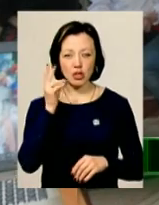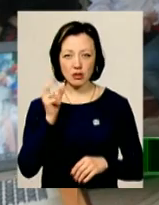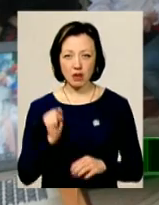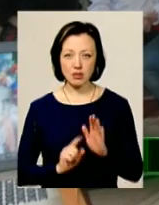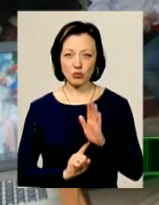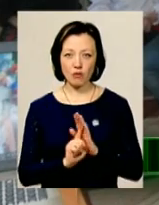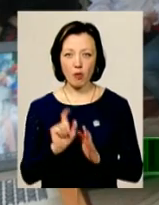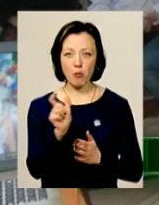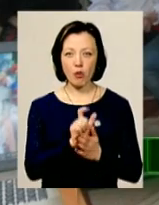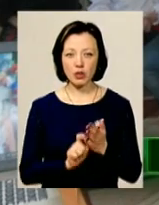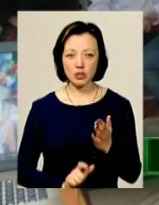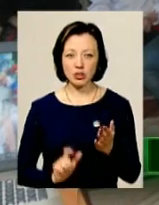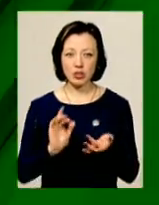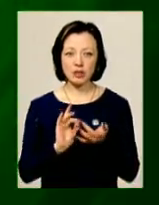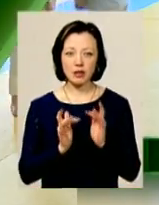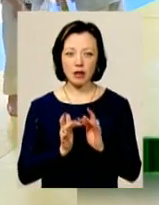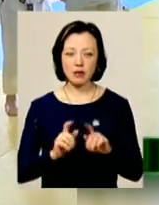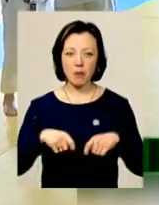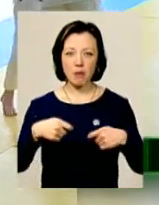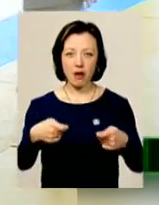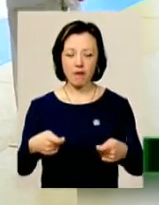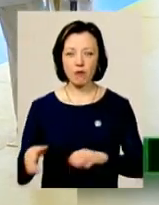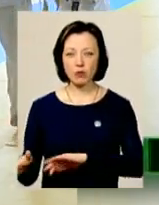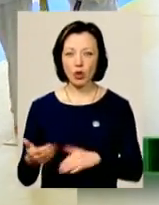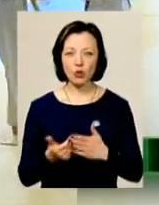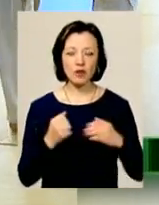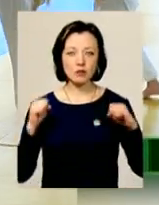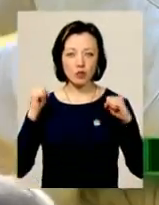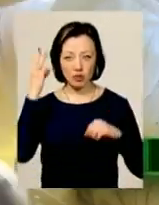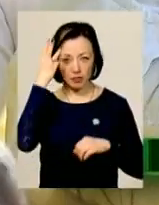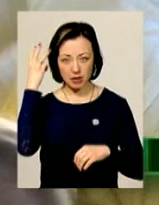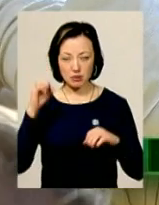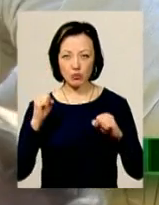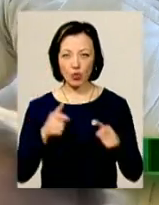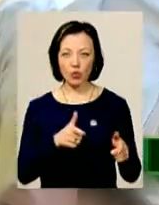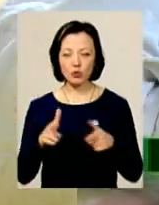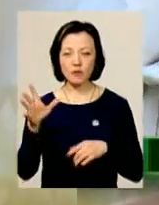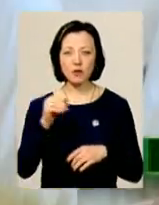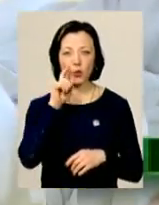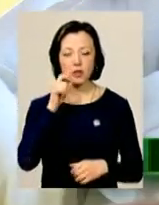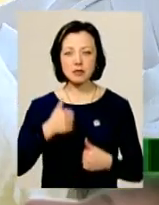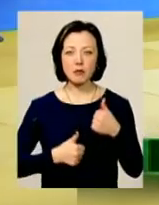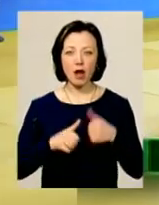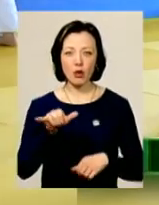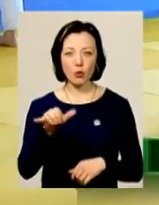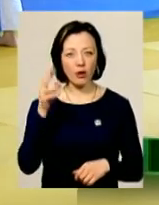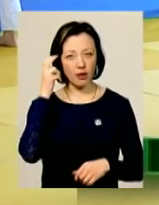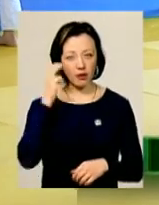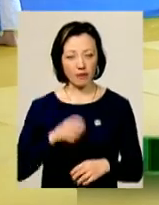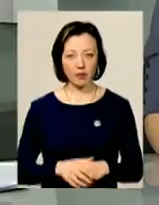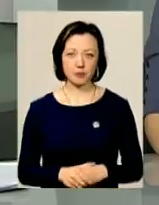області стартував поетичний онлайн-марафон. Новини спорту. Хмельницькі дзюдоїсти готуються до всеукраїнських змагань у Києві.